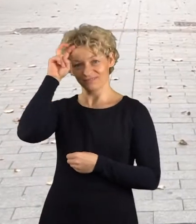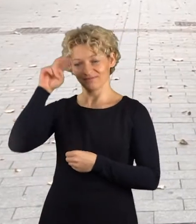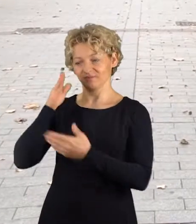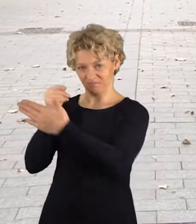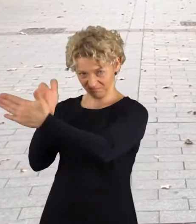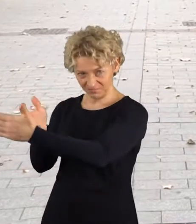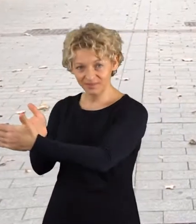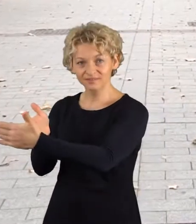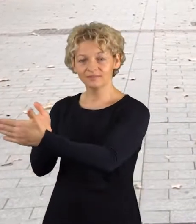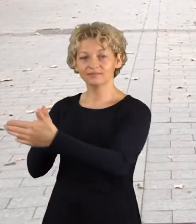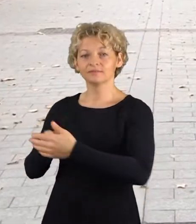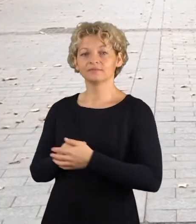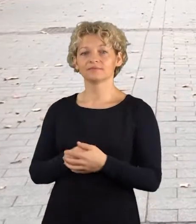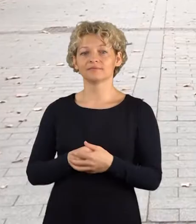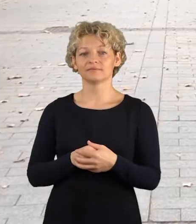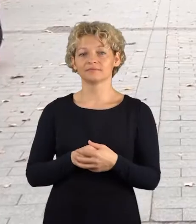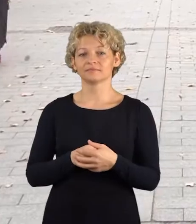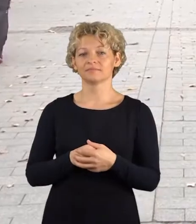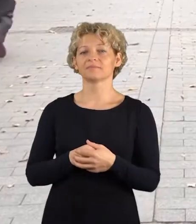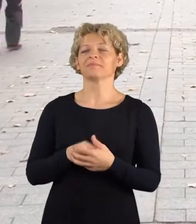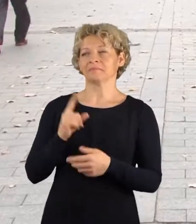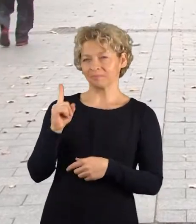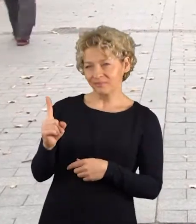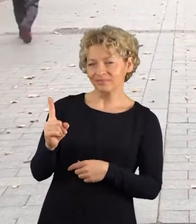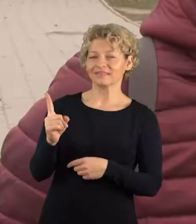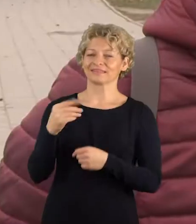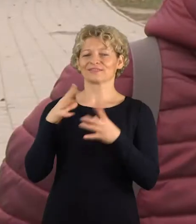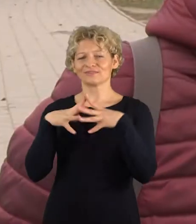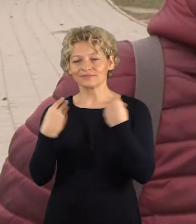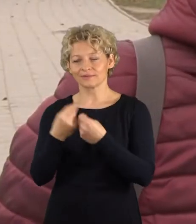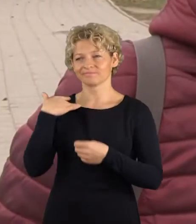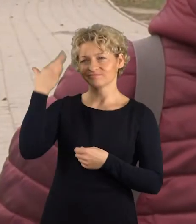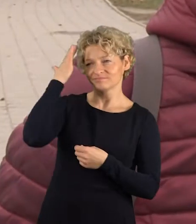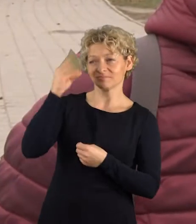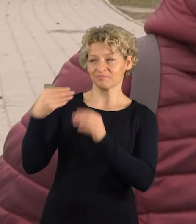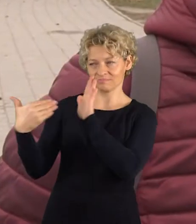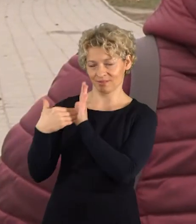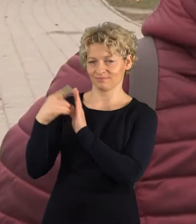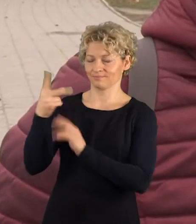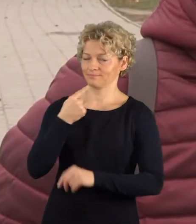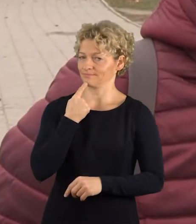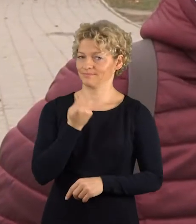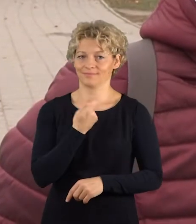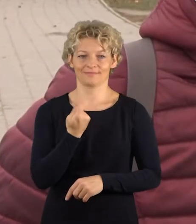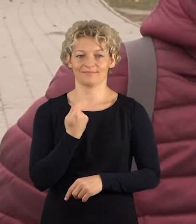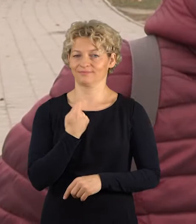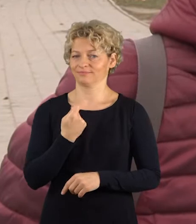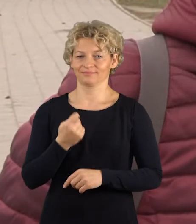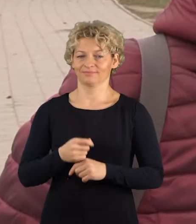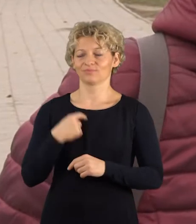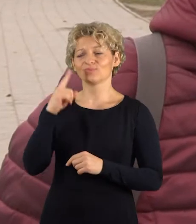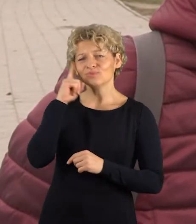vaikų. Vis dėl to finansinės paramos iš valstybės tikrai nepakanka. Ką manote apie valstybės požiūrių į daugią vaikų šeimas?